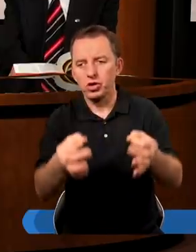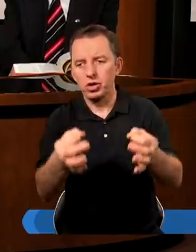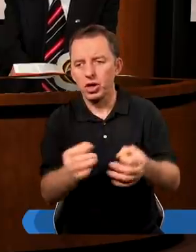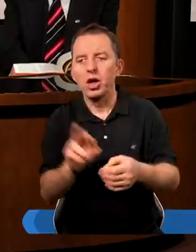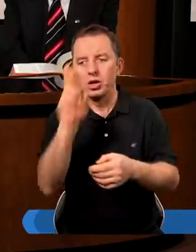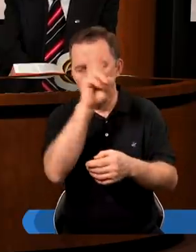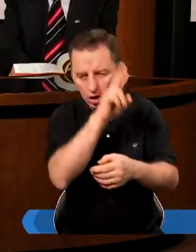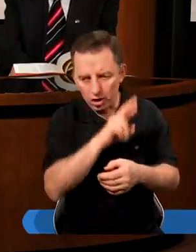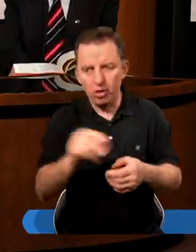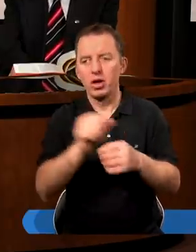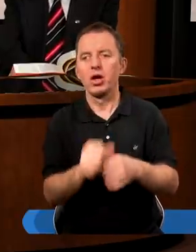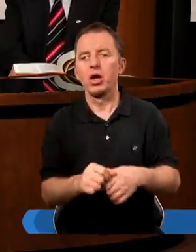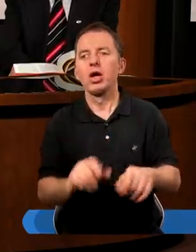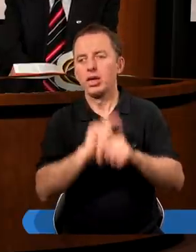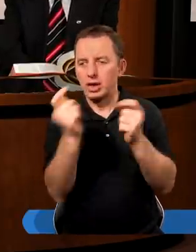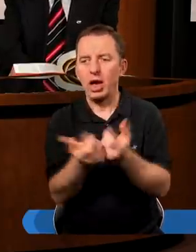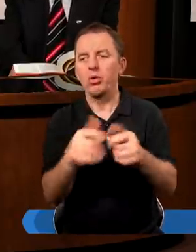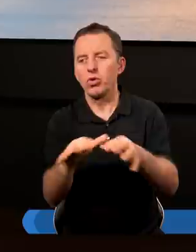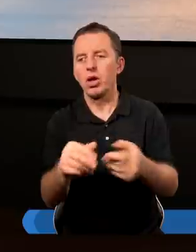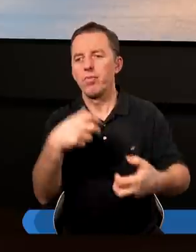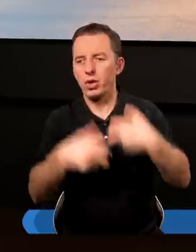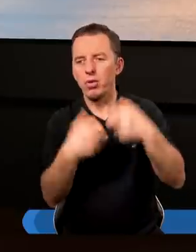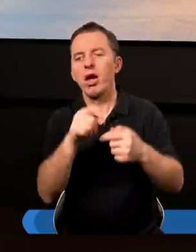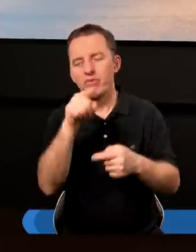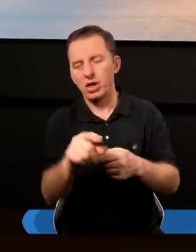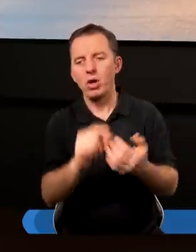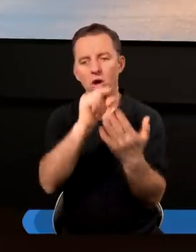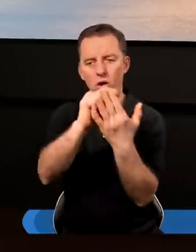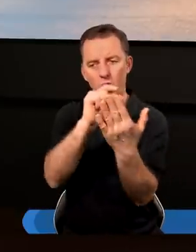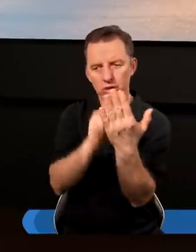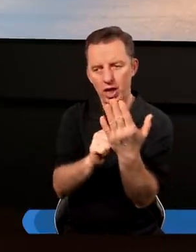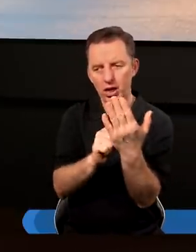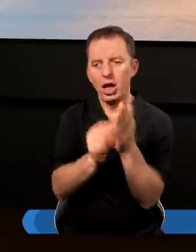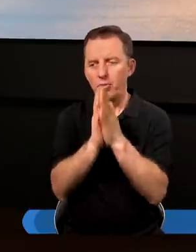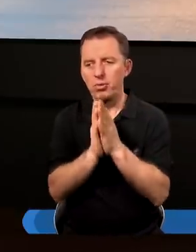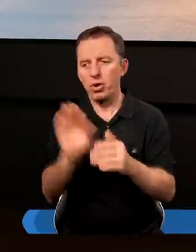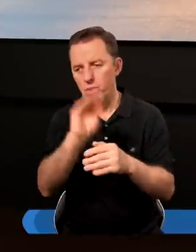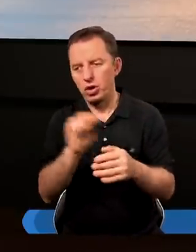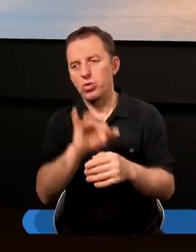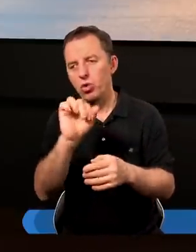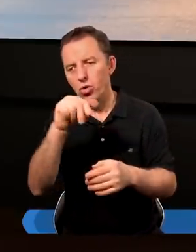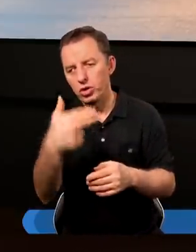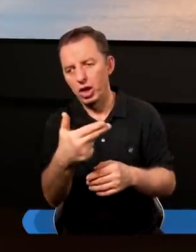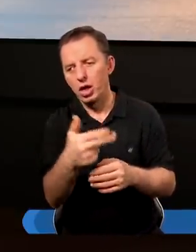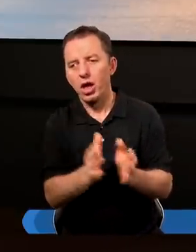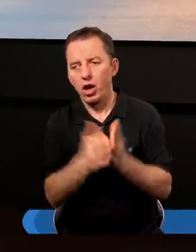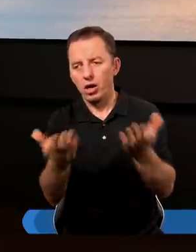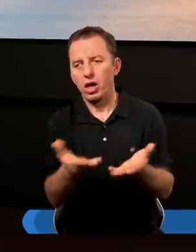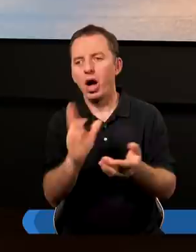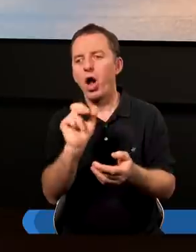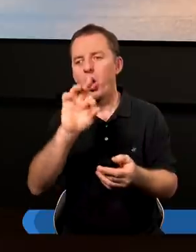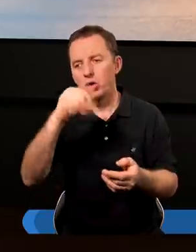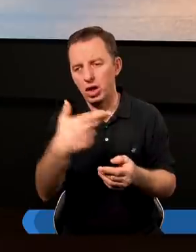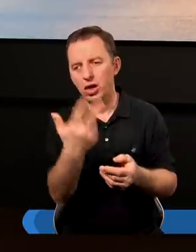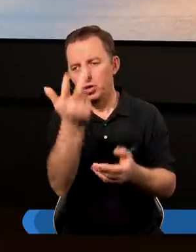rzeczywiście egzystencjalne problemy. Ale w tym kontekście poproszę jeszcze Julian otwórz